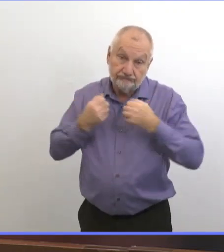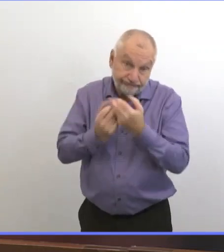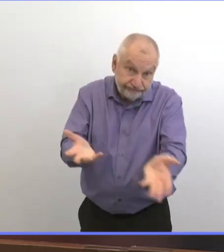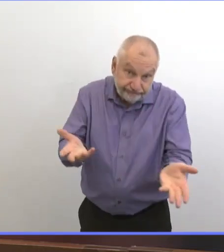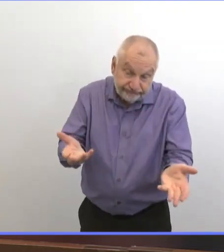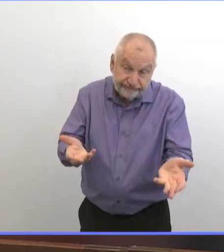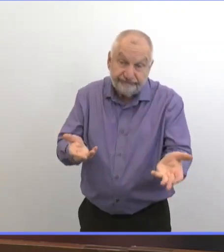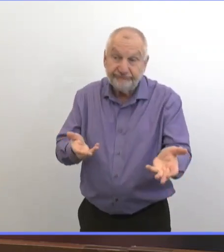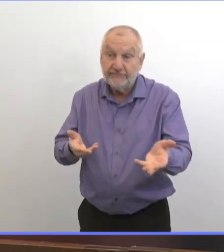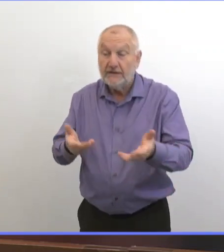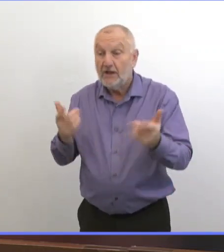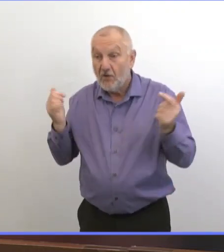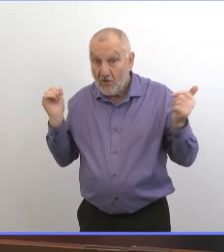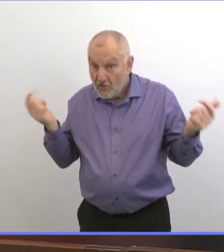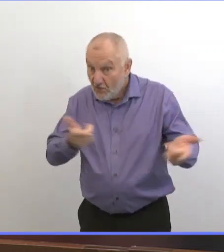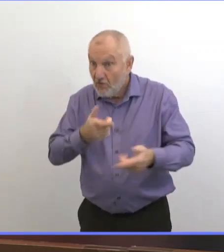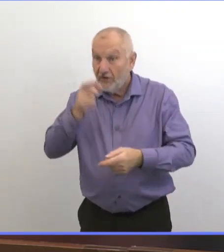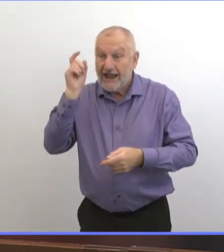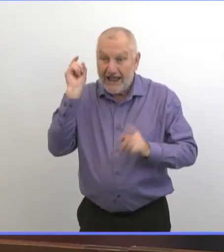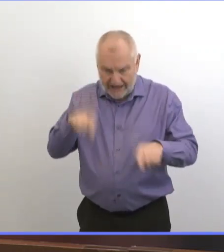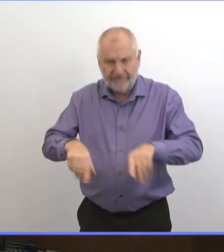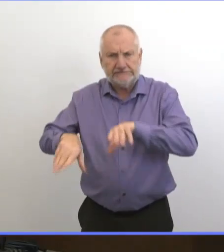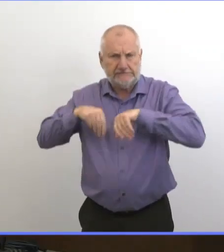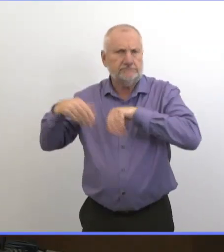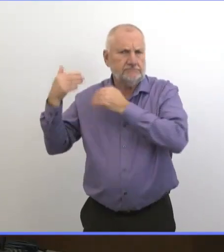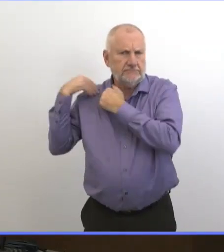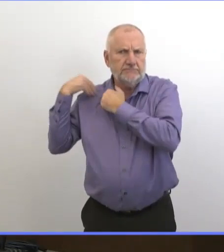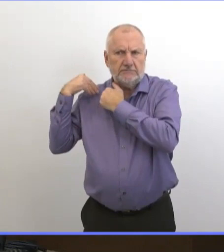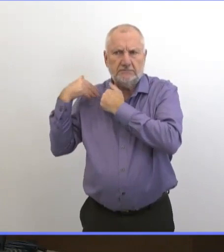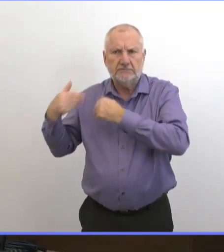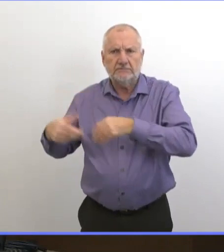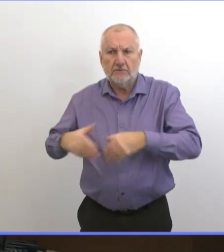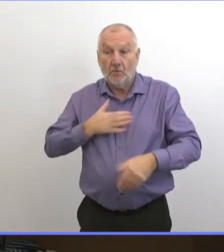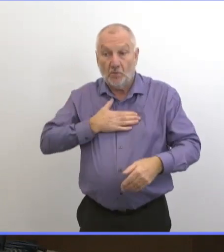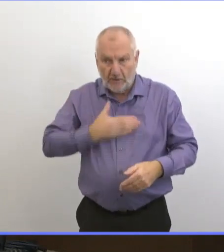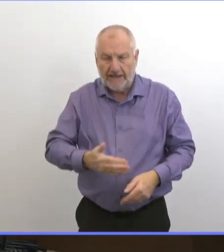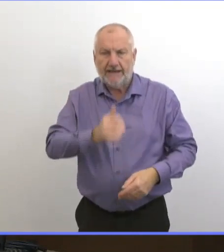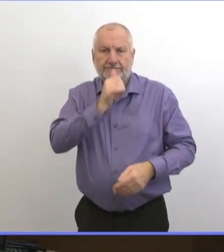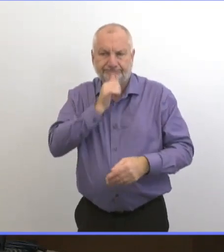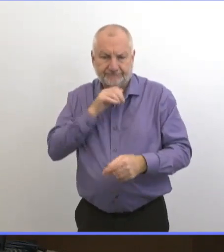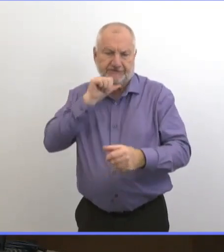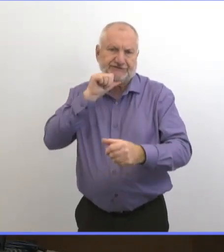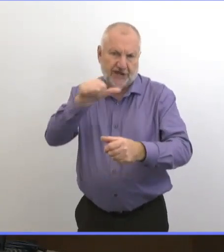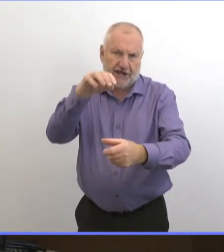donc, on a vraiment besoin que tous les Manitobains y mettent du leur et ne se rassemblent pas. Du Winnipeg-san, Scott.